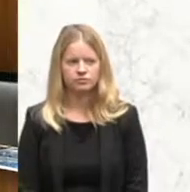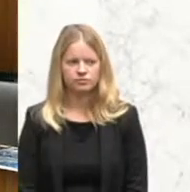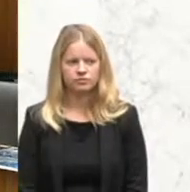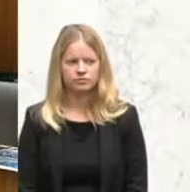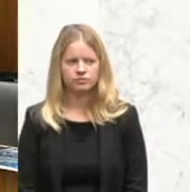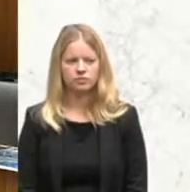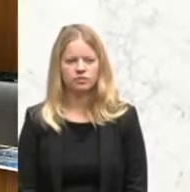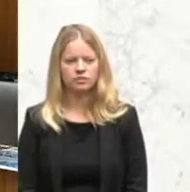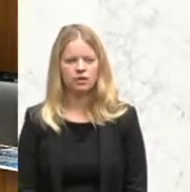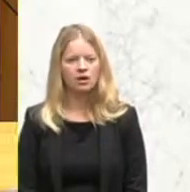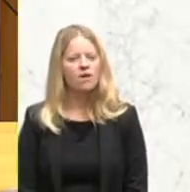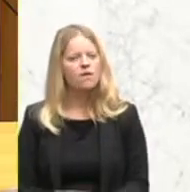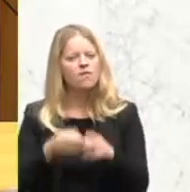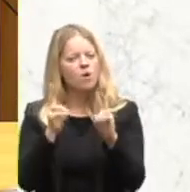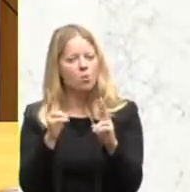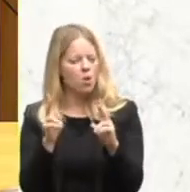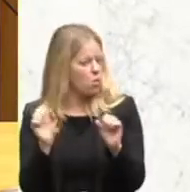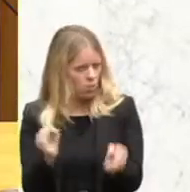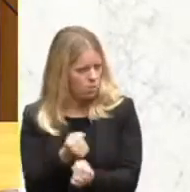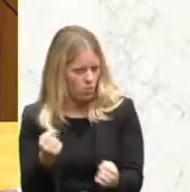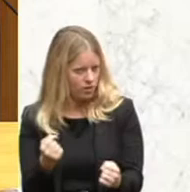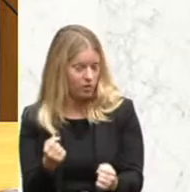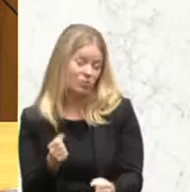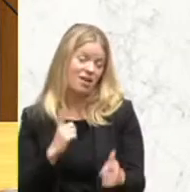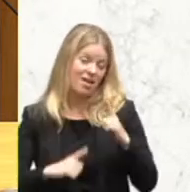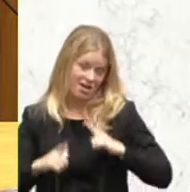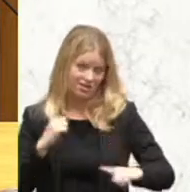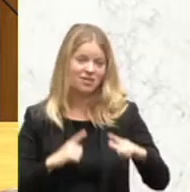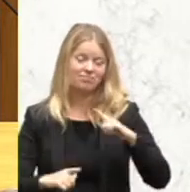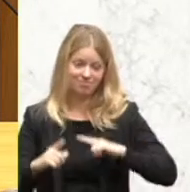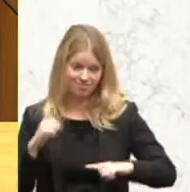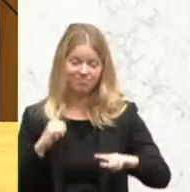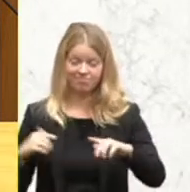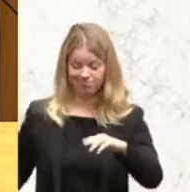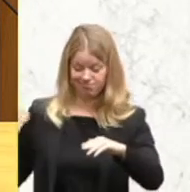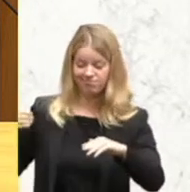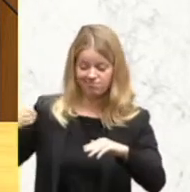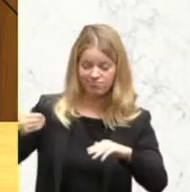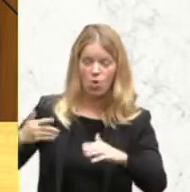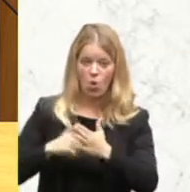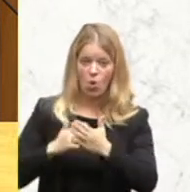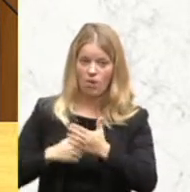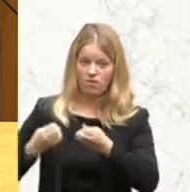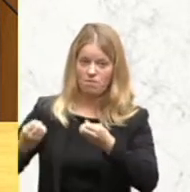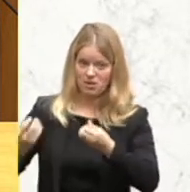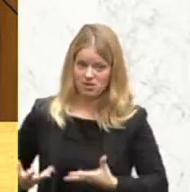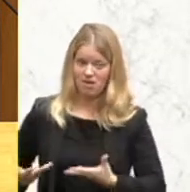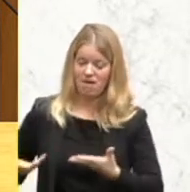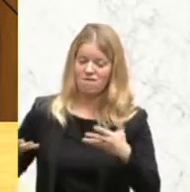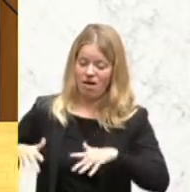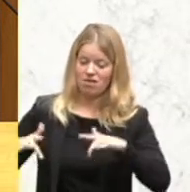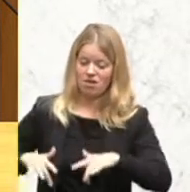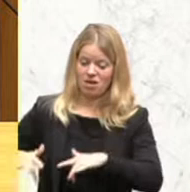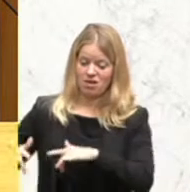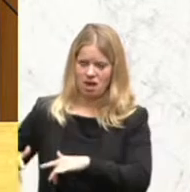Denn es kann nicht sein, und leider haben wir vermehrt Fälle, wo unschuldige Menschen,